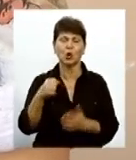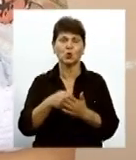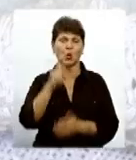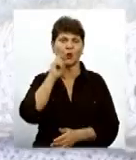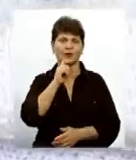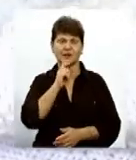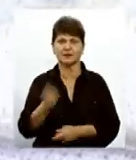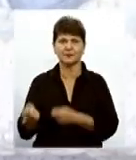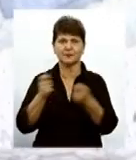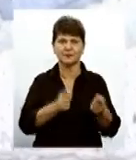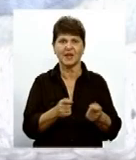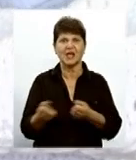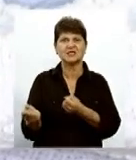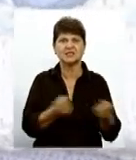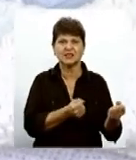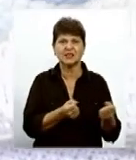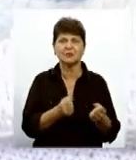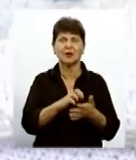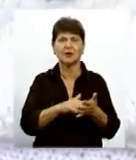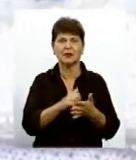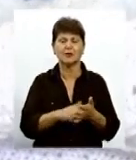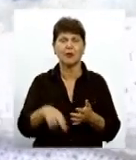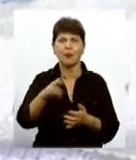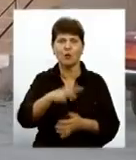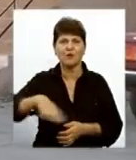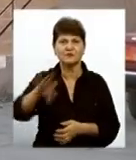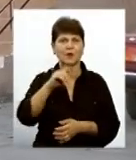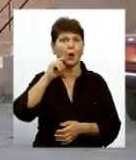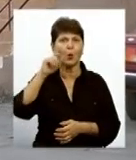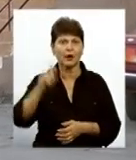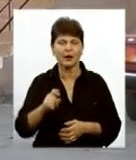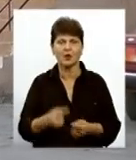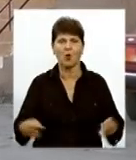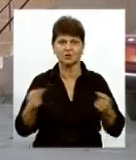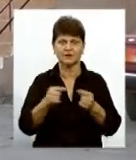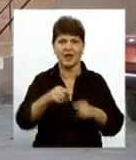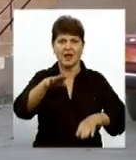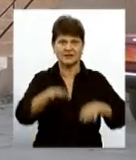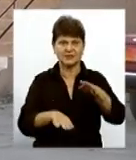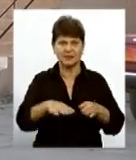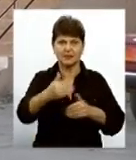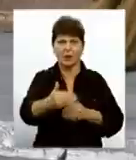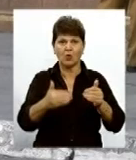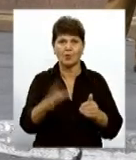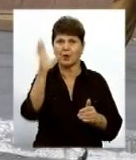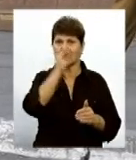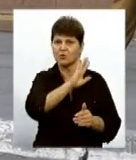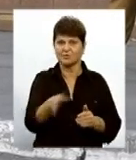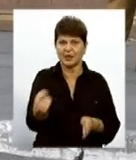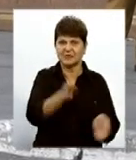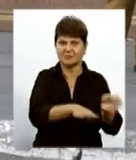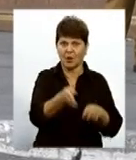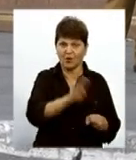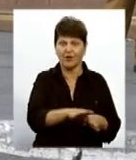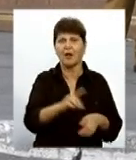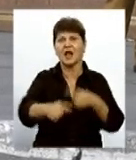пакунки прибули із затримкою через те, що їх поставляли по всій Україні одночасно Тож на складі коробки не встигли спакувати Наступна